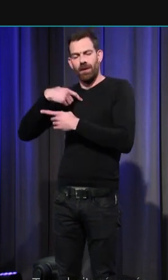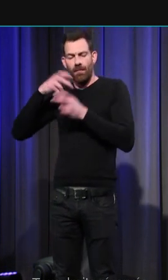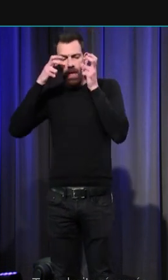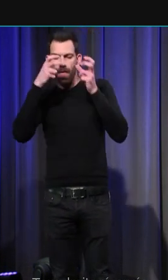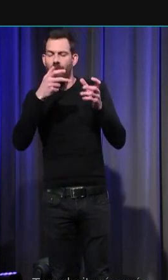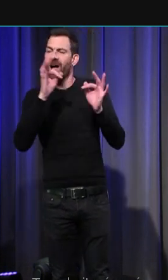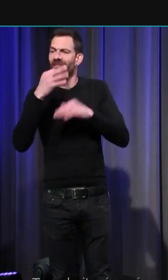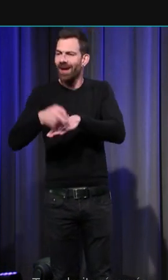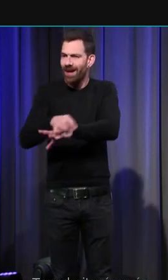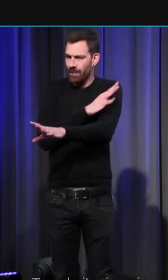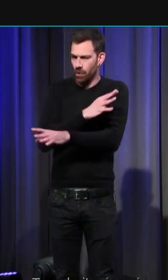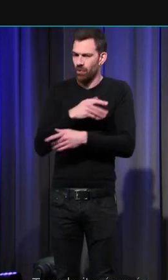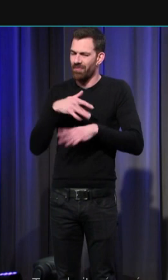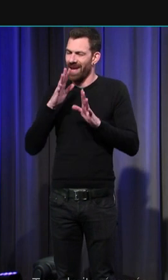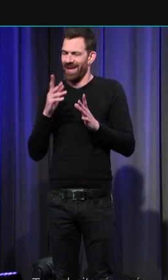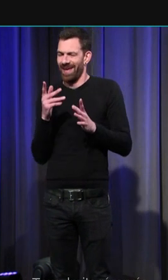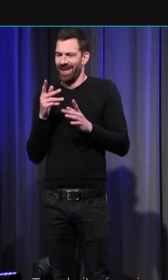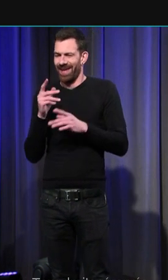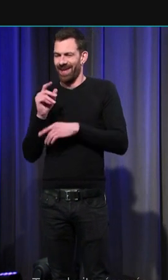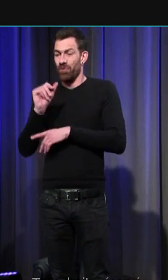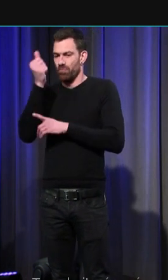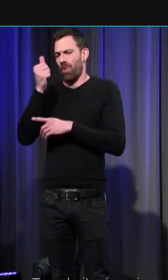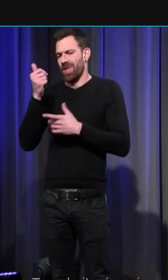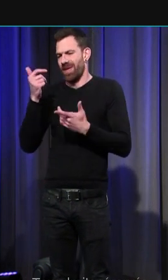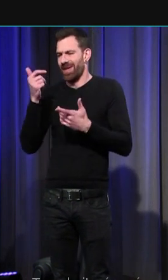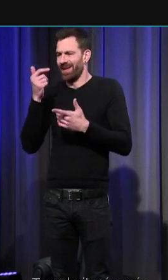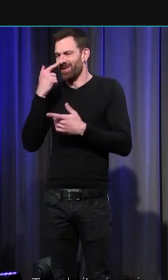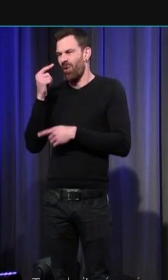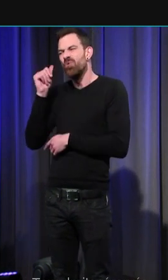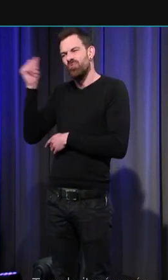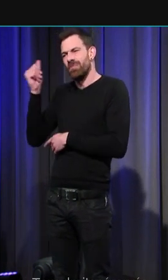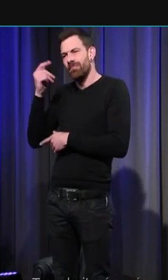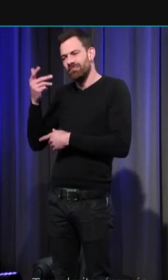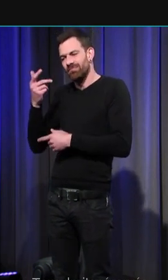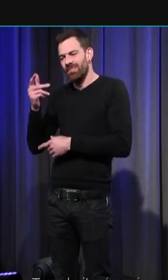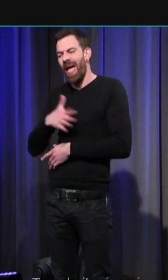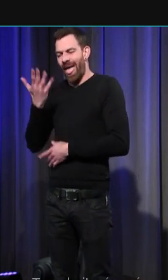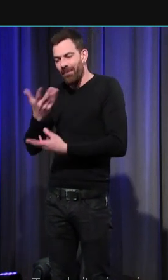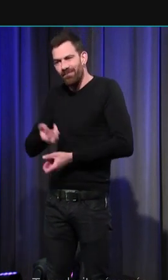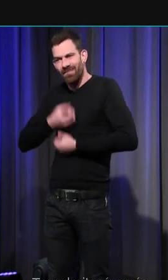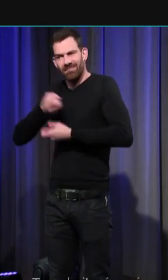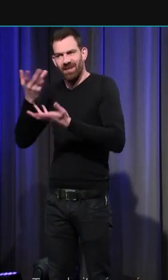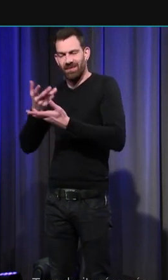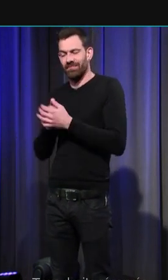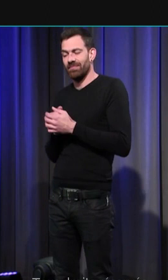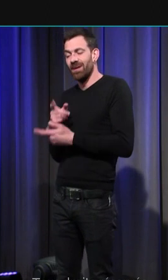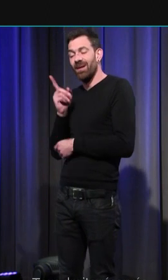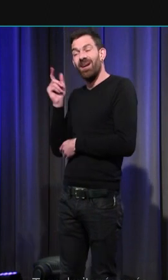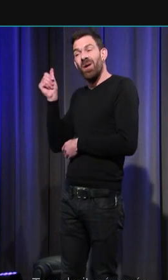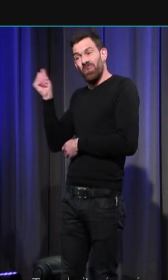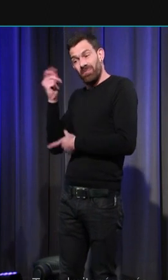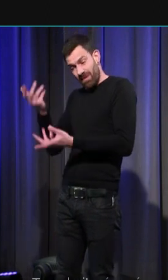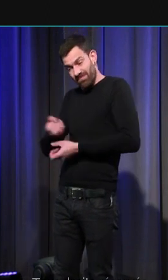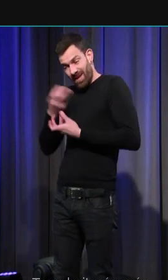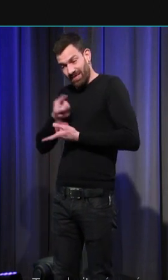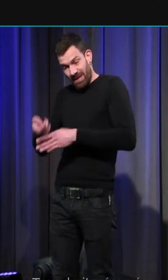tout une fascination du conteur pour la rhétorique. Michelet ne parle jamais mieux du rôle des émotions dans l'histoire qu'en mettant